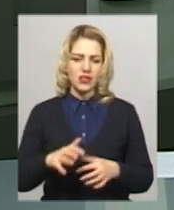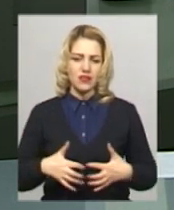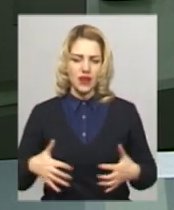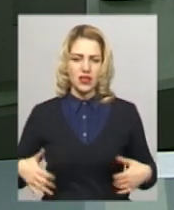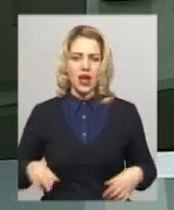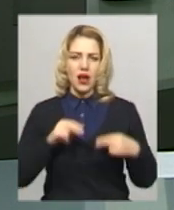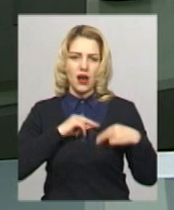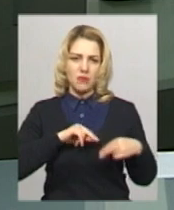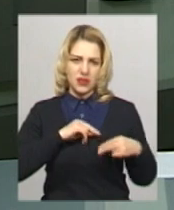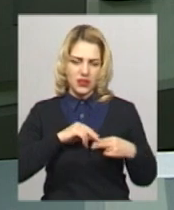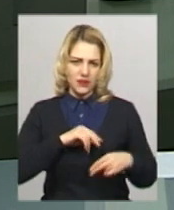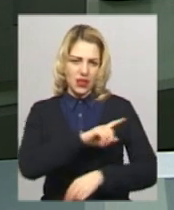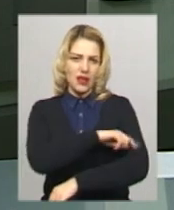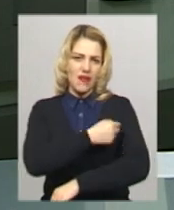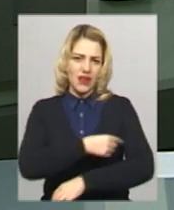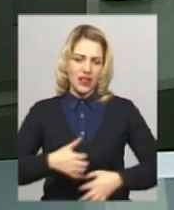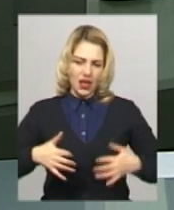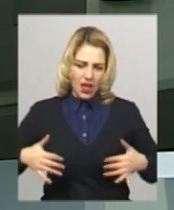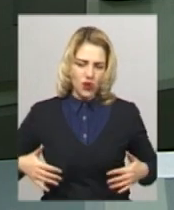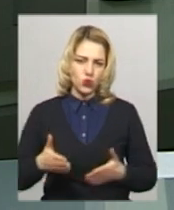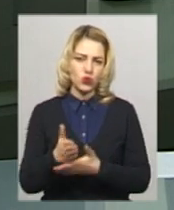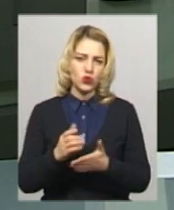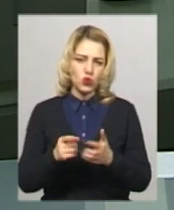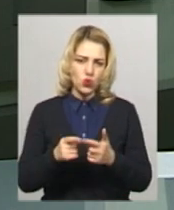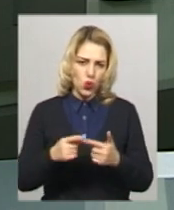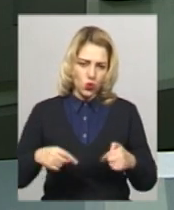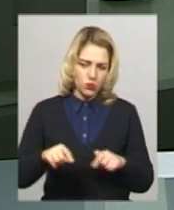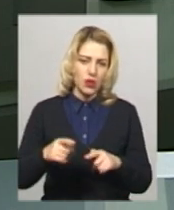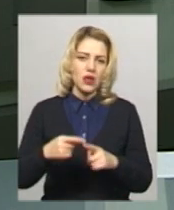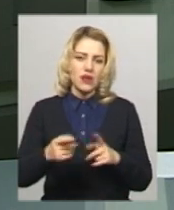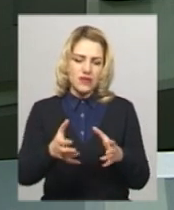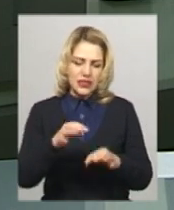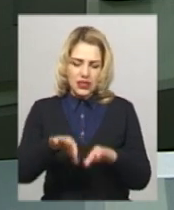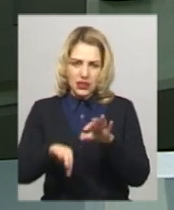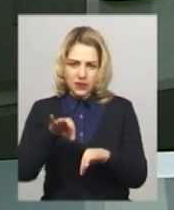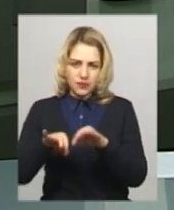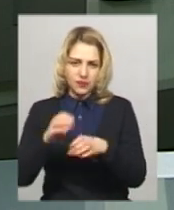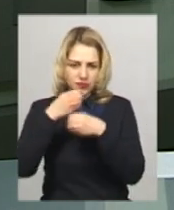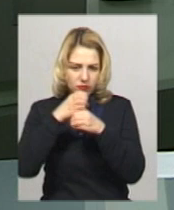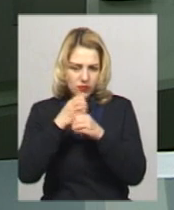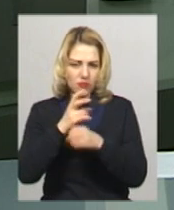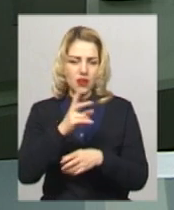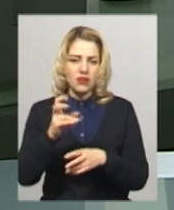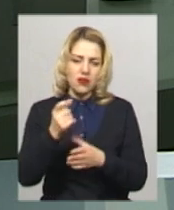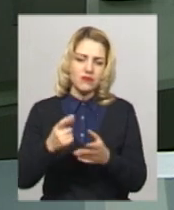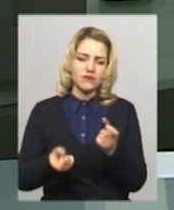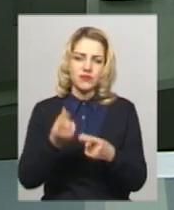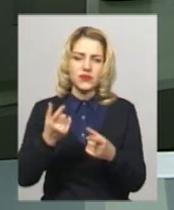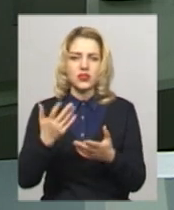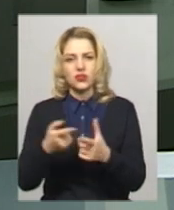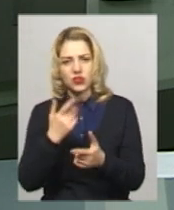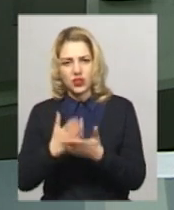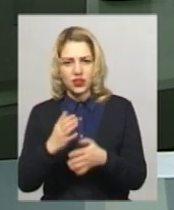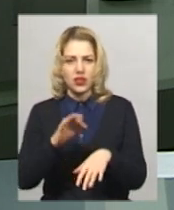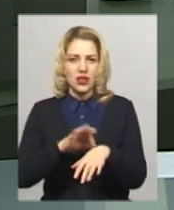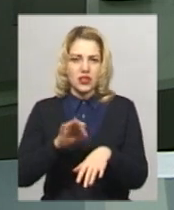служби взяли тканини тіла коня для аналізів на можливі інфекційні хвороби. Волонтер Олександр Попов каже, результати аналізів